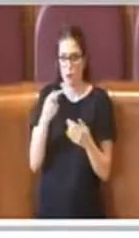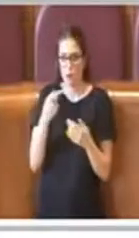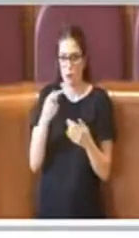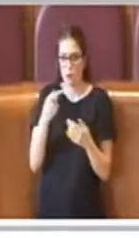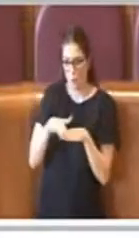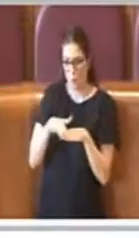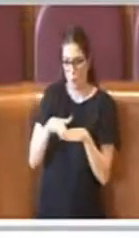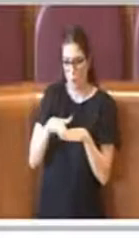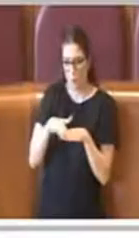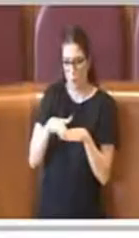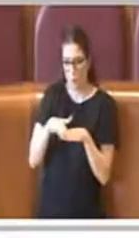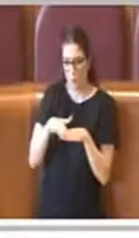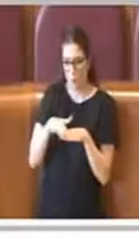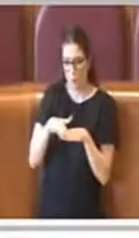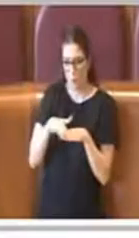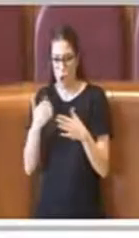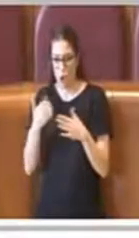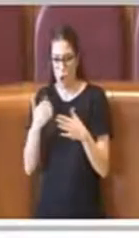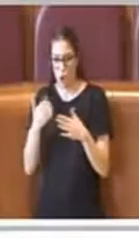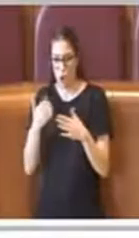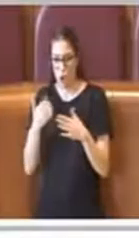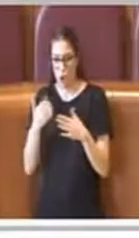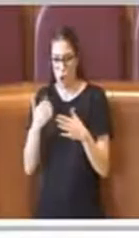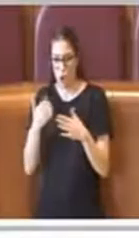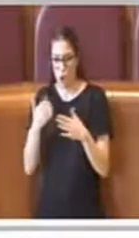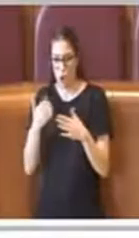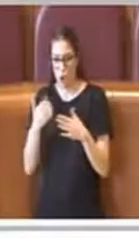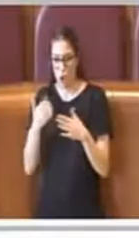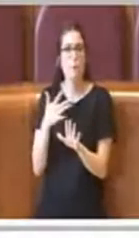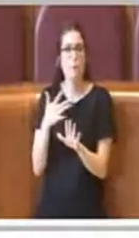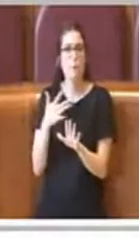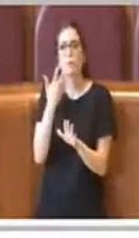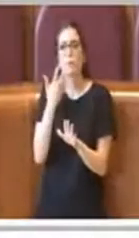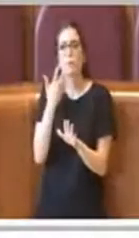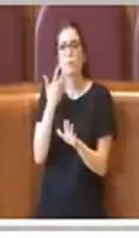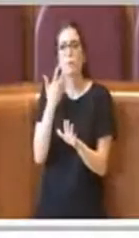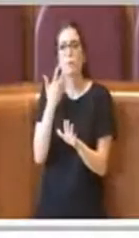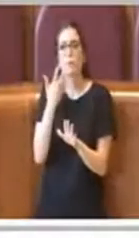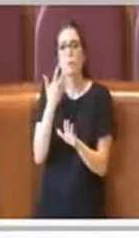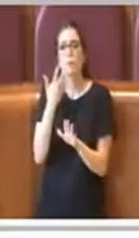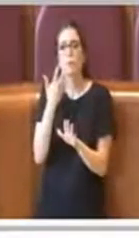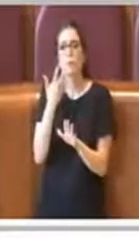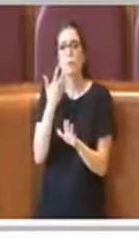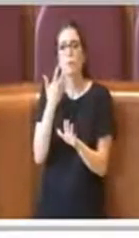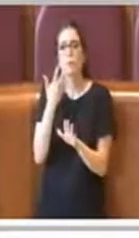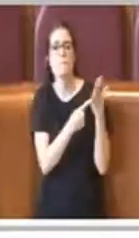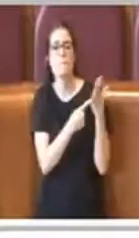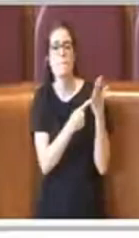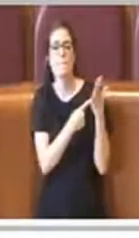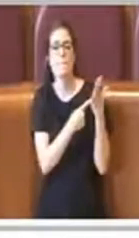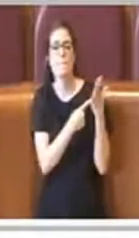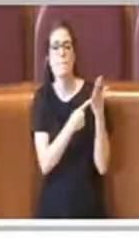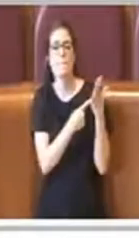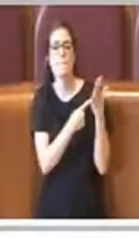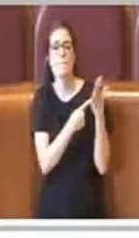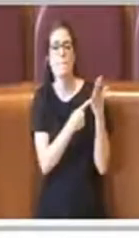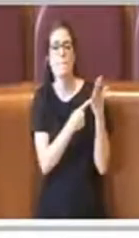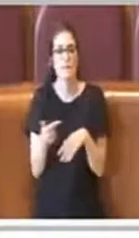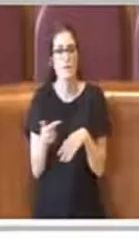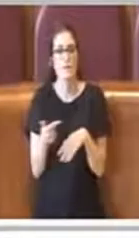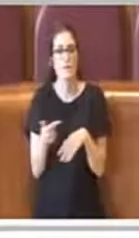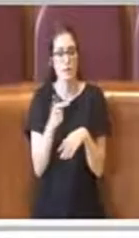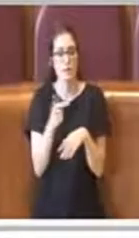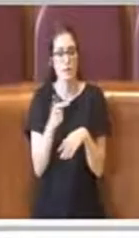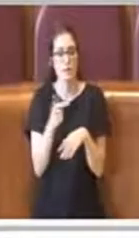stati, parlava della competenza dell'ufficio dell'Assemblea Capitolina, qui ci tengo a dire che vogliamo dare proprio un imprinting di trasversalità,